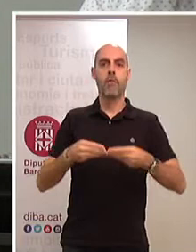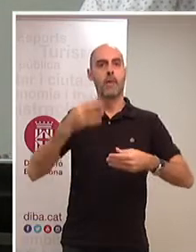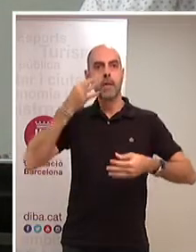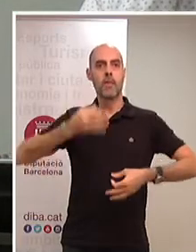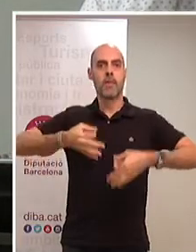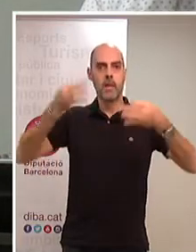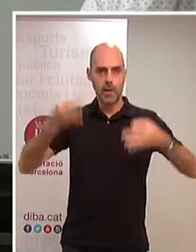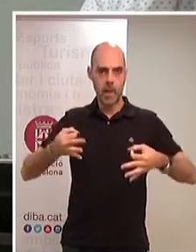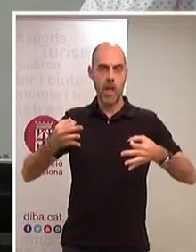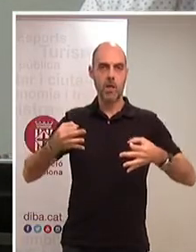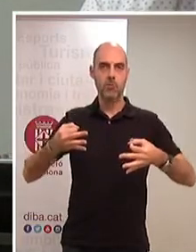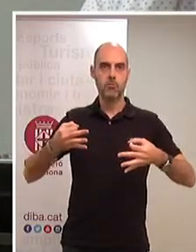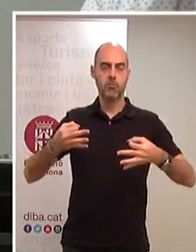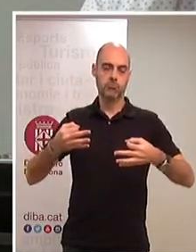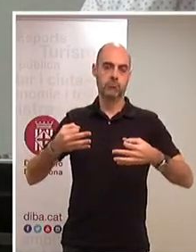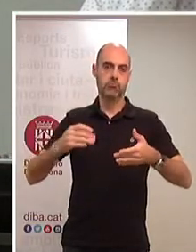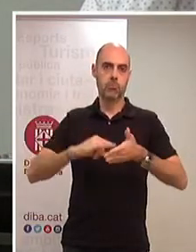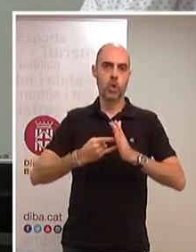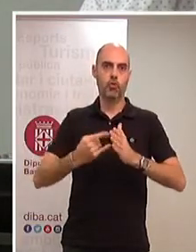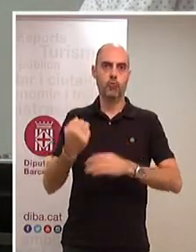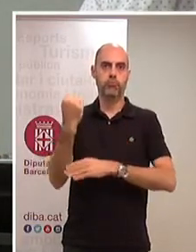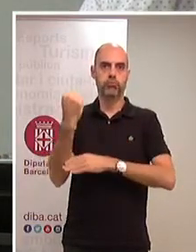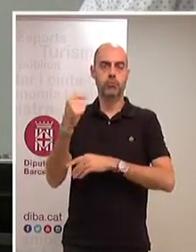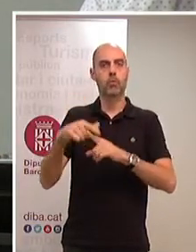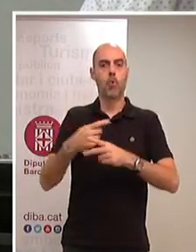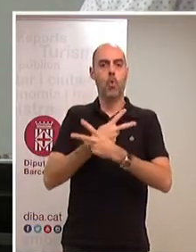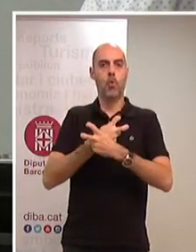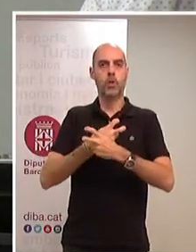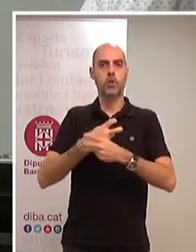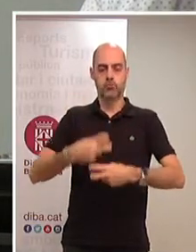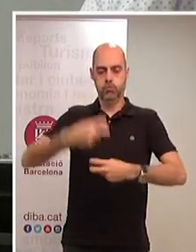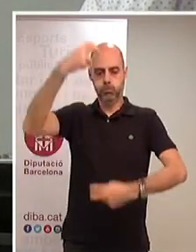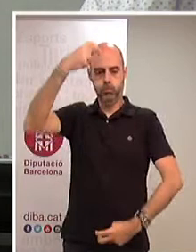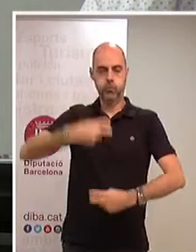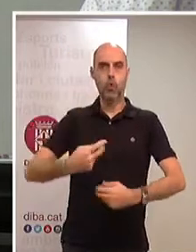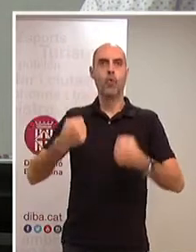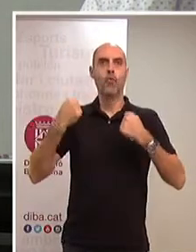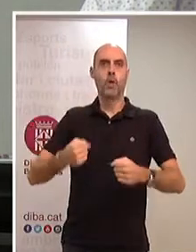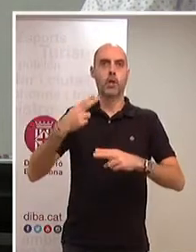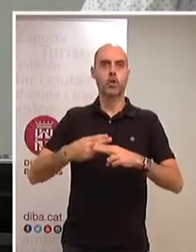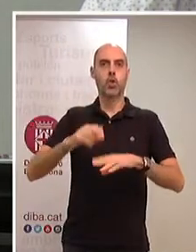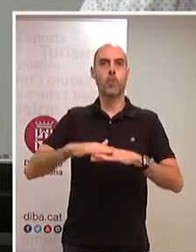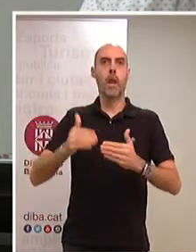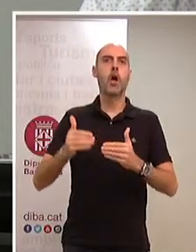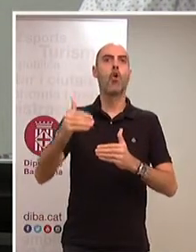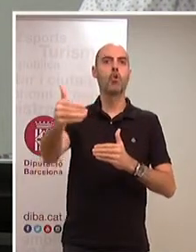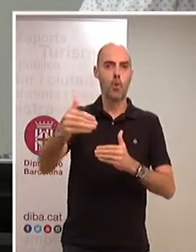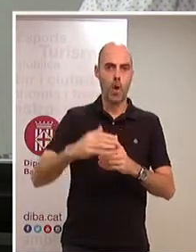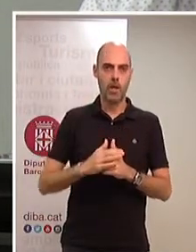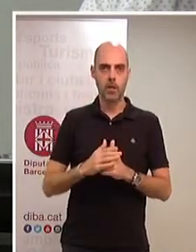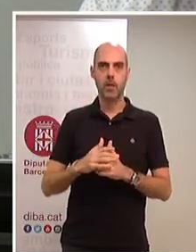molta fortalesa un esquelet que ha de continuar i perdurar perquè el món local